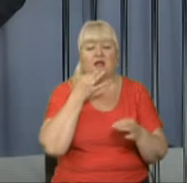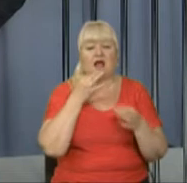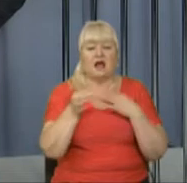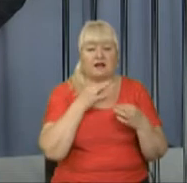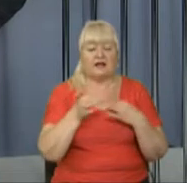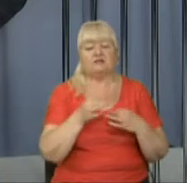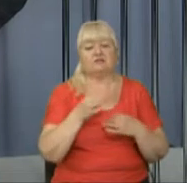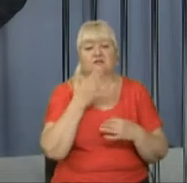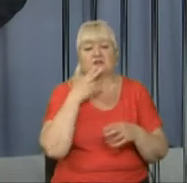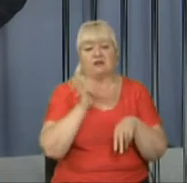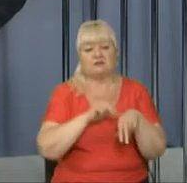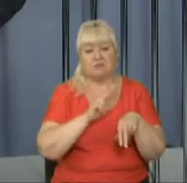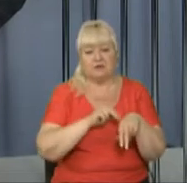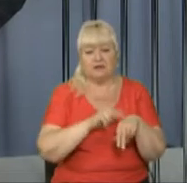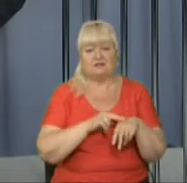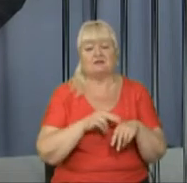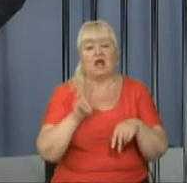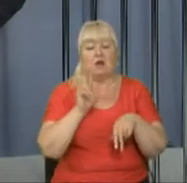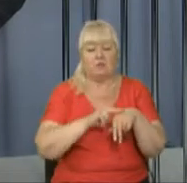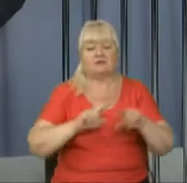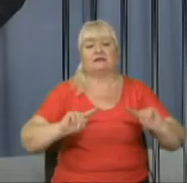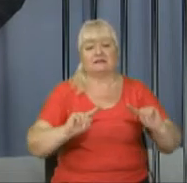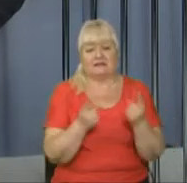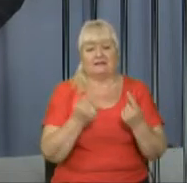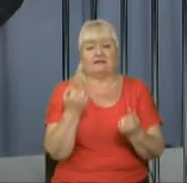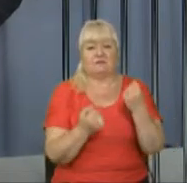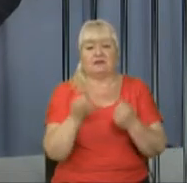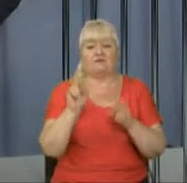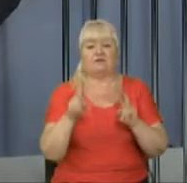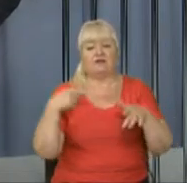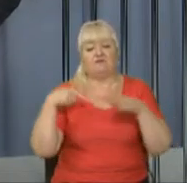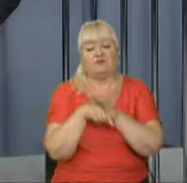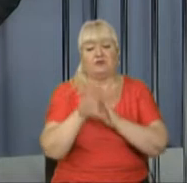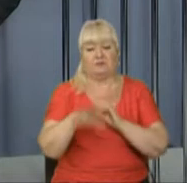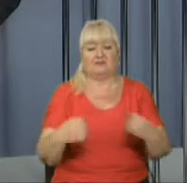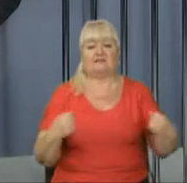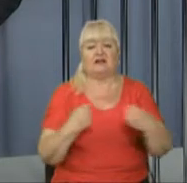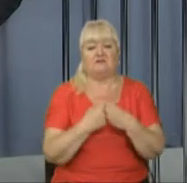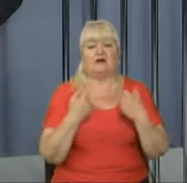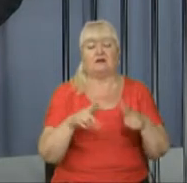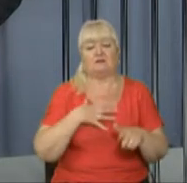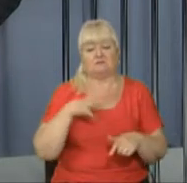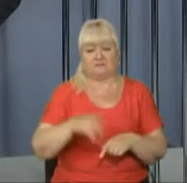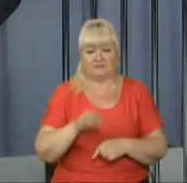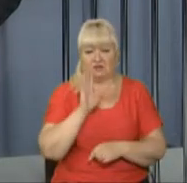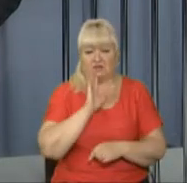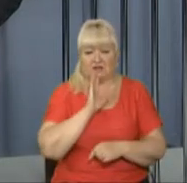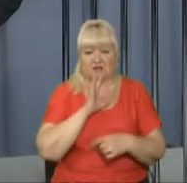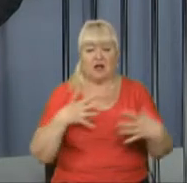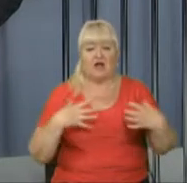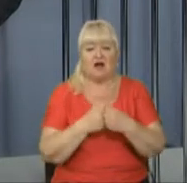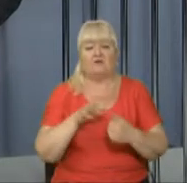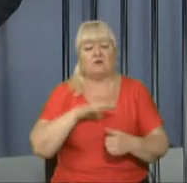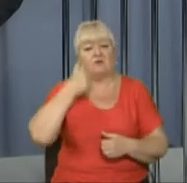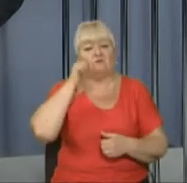Світлана Добровольська. Нагадаю, поліцейські затримали водія, який втік після аварії, в якій загинула жінка. Аварія трапилась